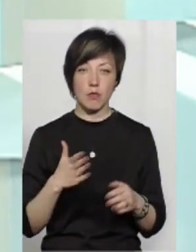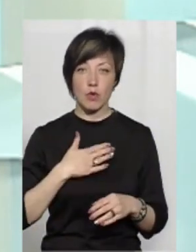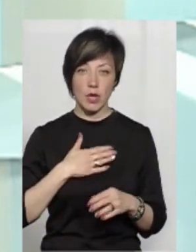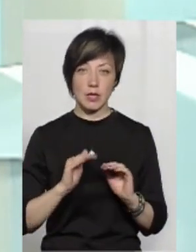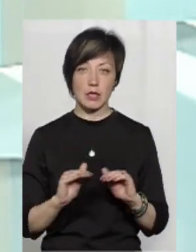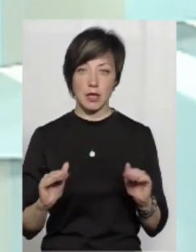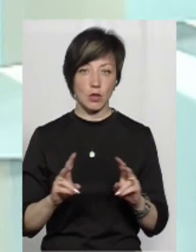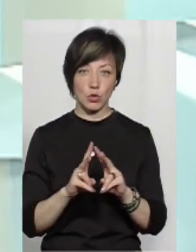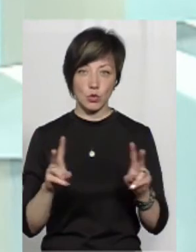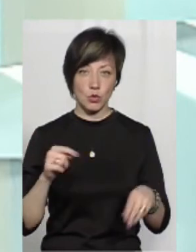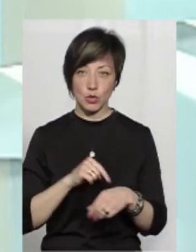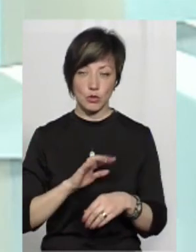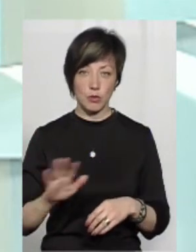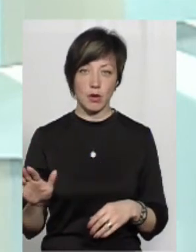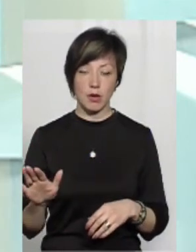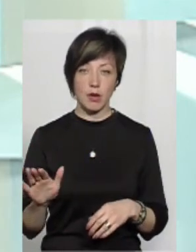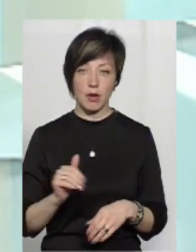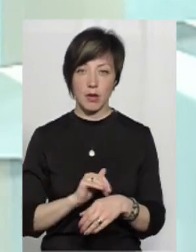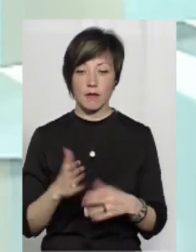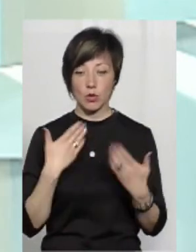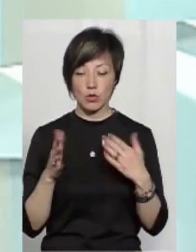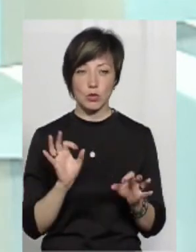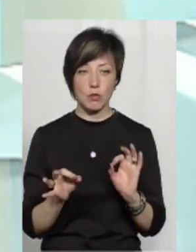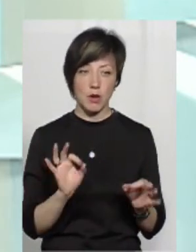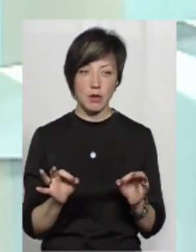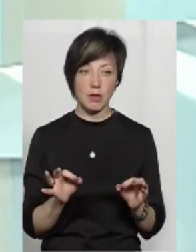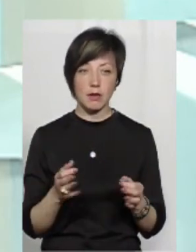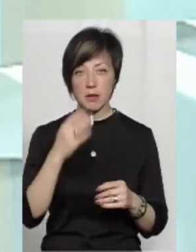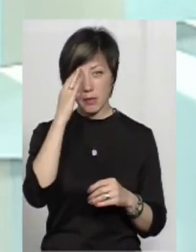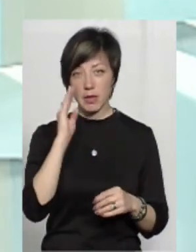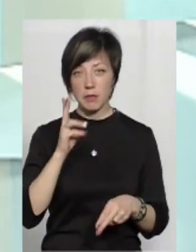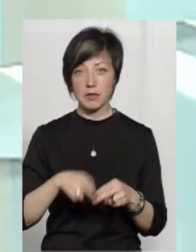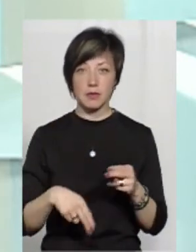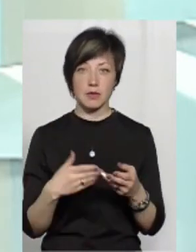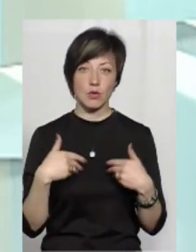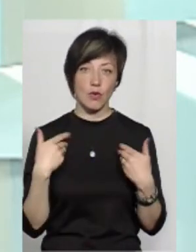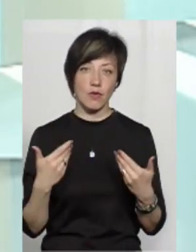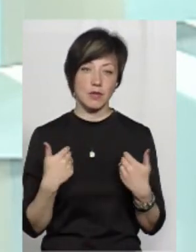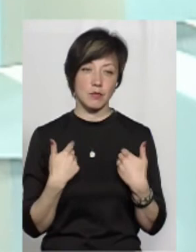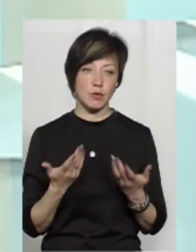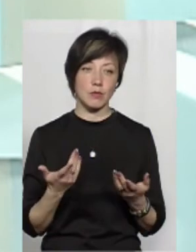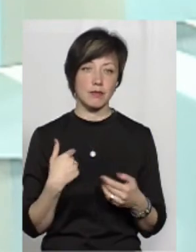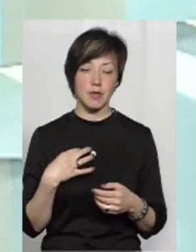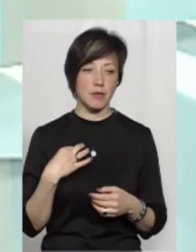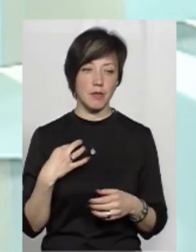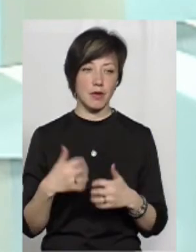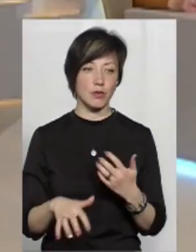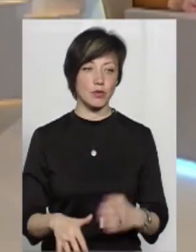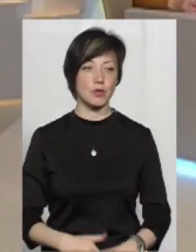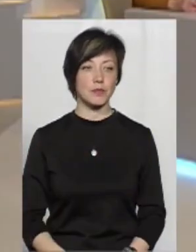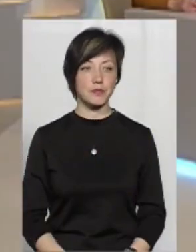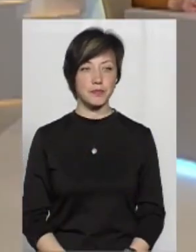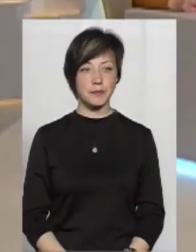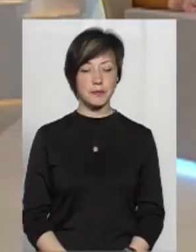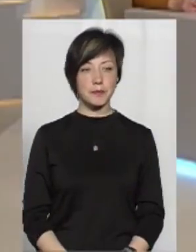моїх дітей ніхто не зачіпає, відношення нормальне. то, що ті батьки перестали зі мною оздоровитися, то мені, знаєте, від